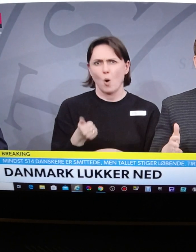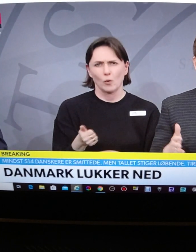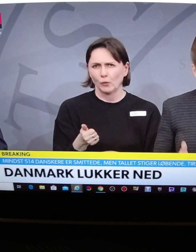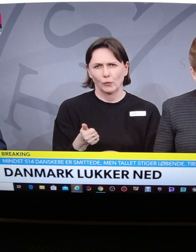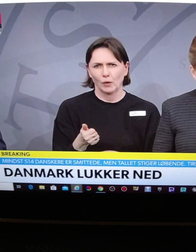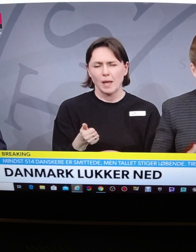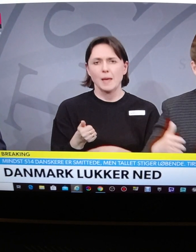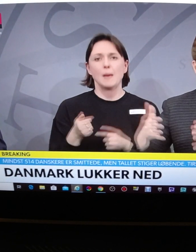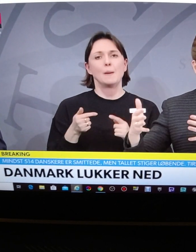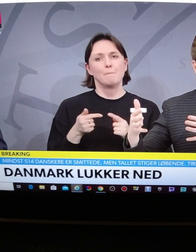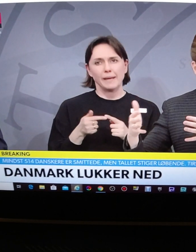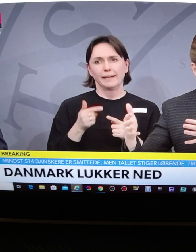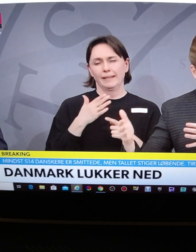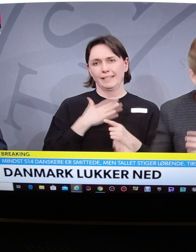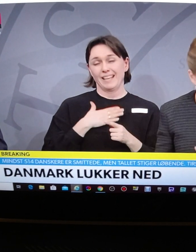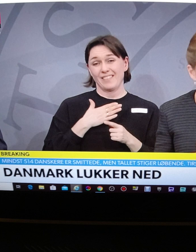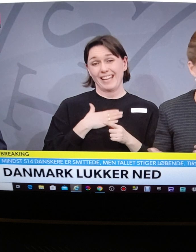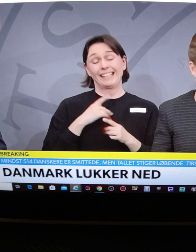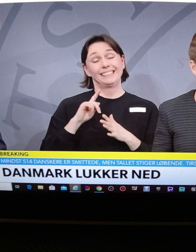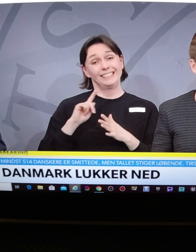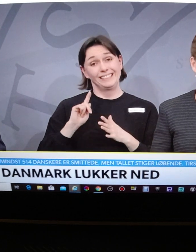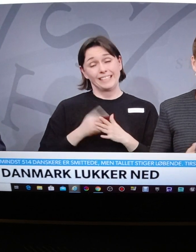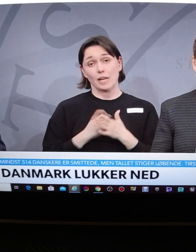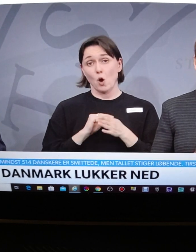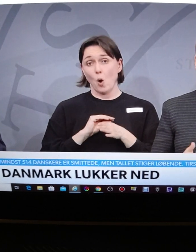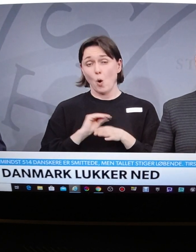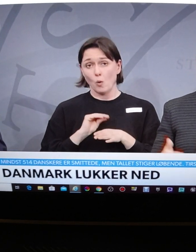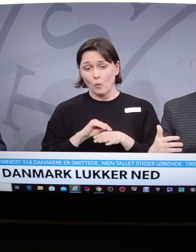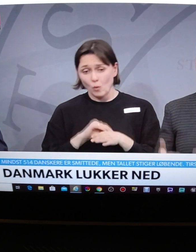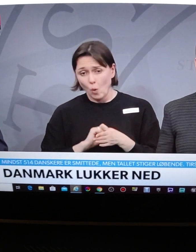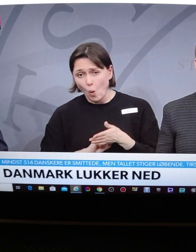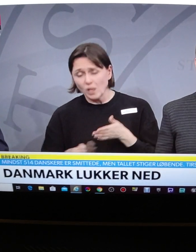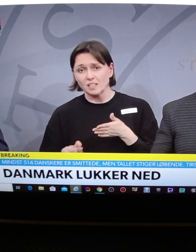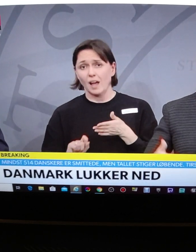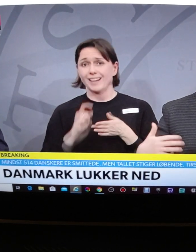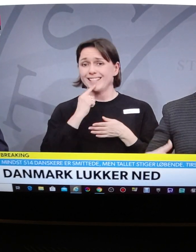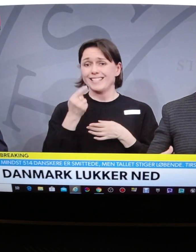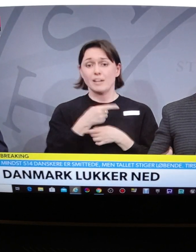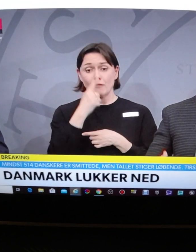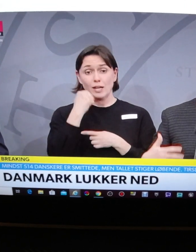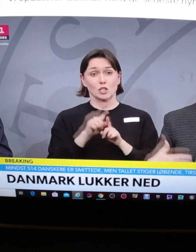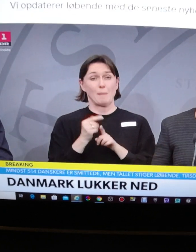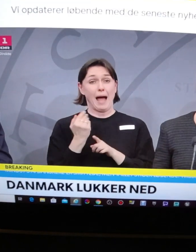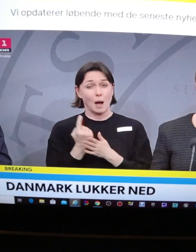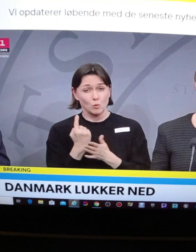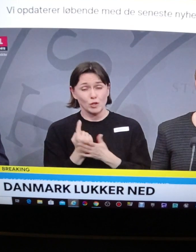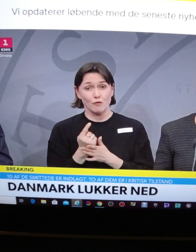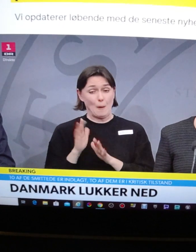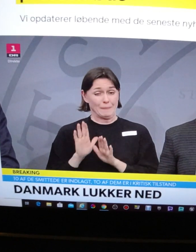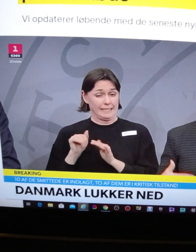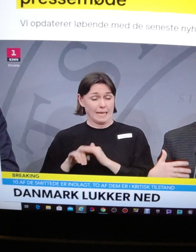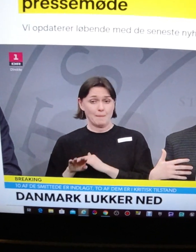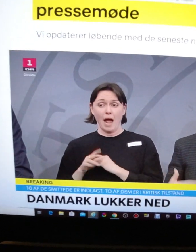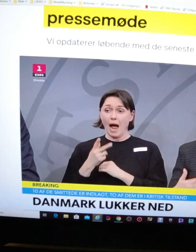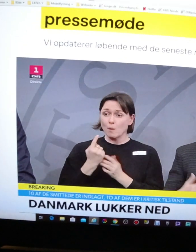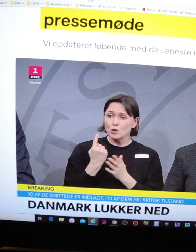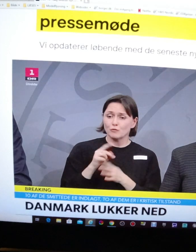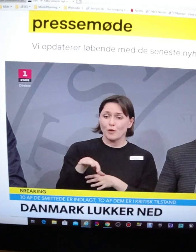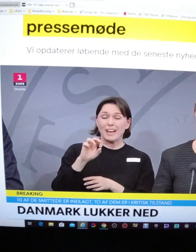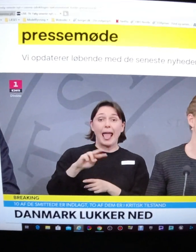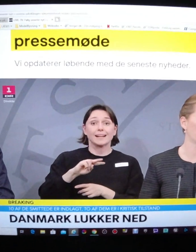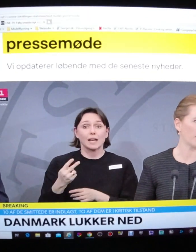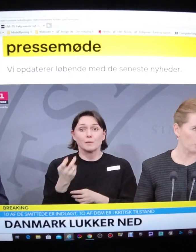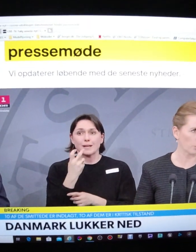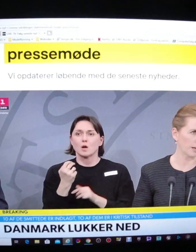Men jeg vil gerne igen understrege, at de forældre, der har mulighed for at blive hjemme eller finde alternativpasning, gerne må gøre det